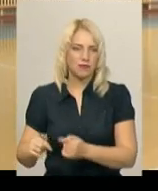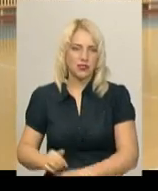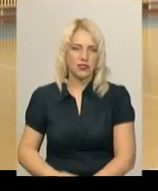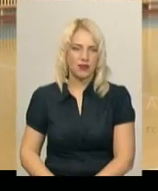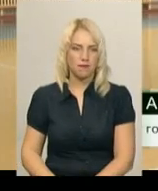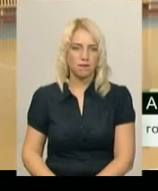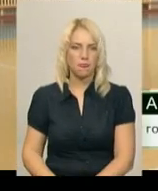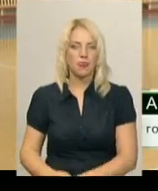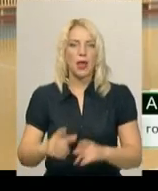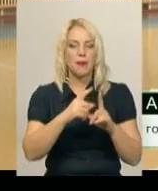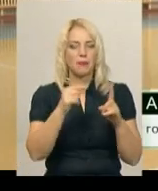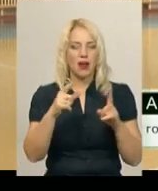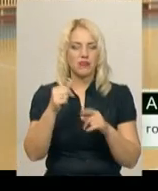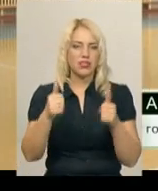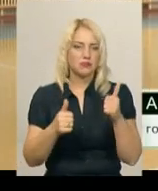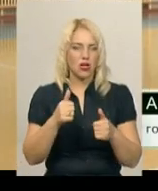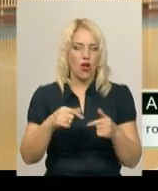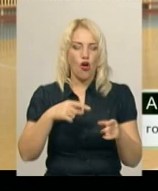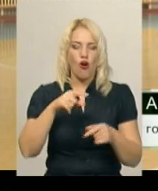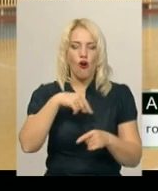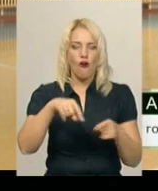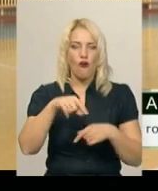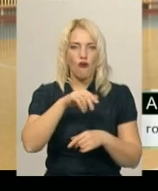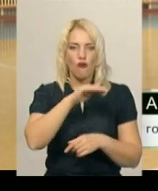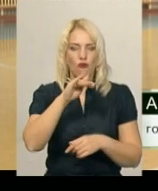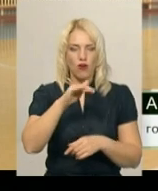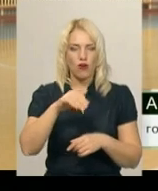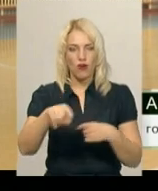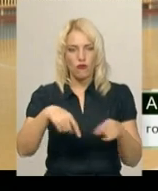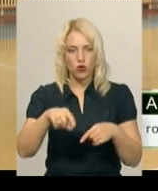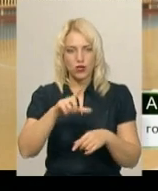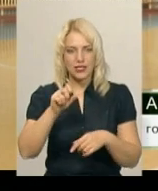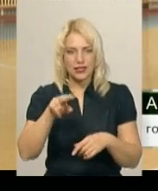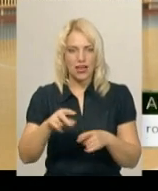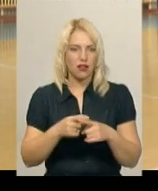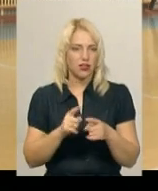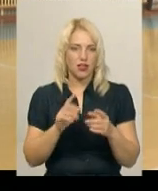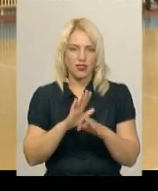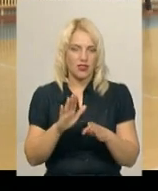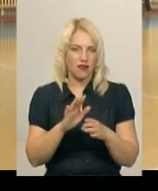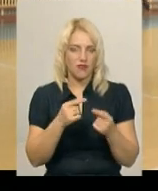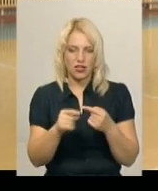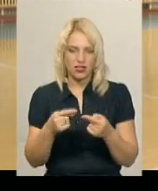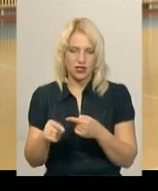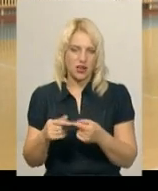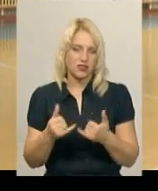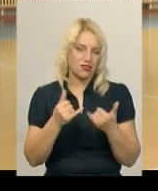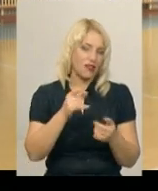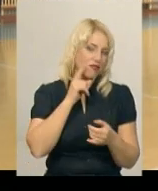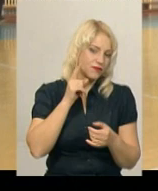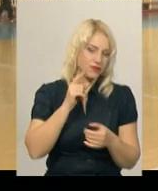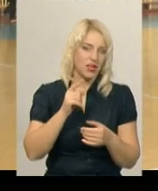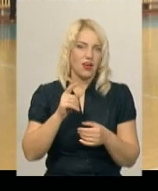Правила змагань з футзалу нічим відділячаються, що для професійних гравців, що для гравців студентської молоді чи